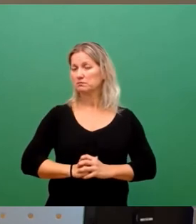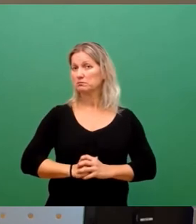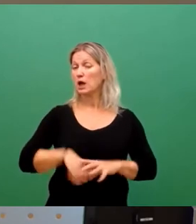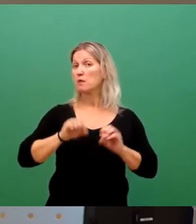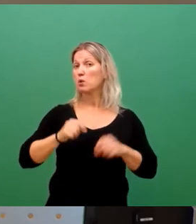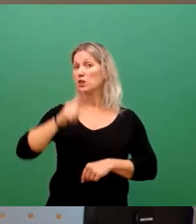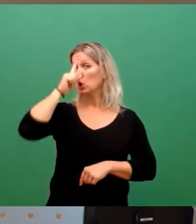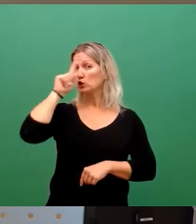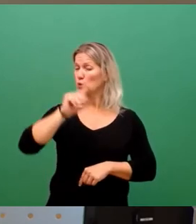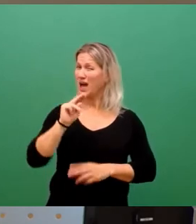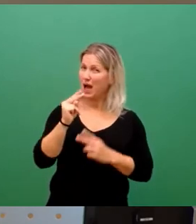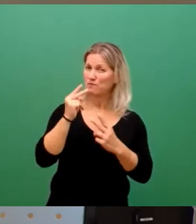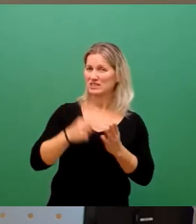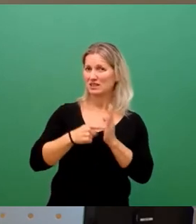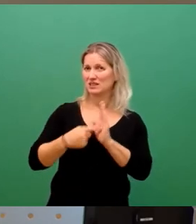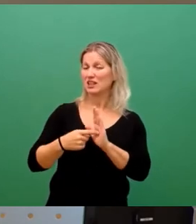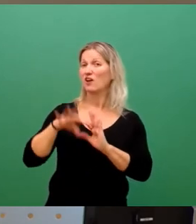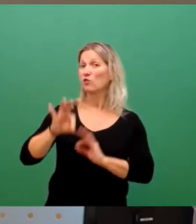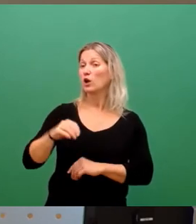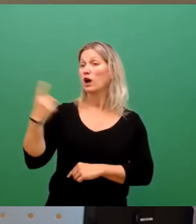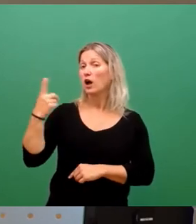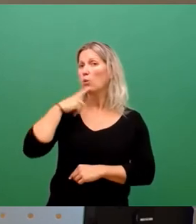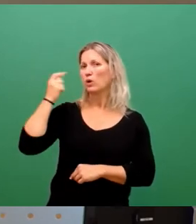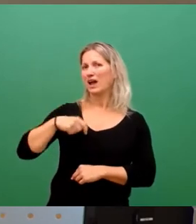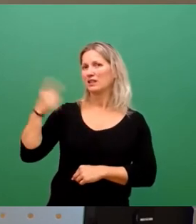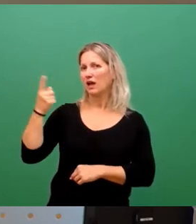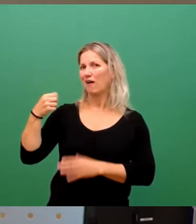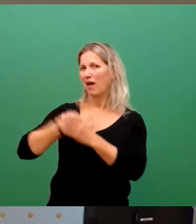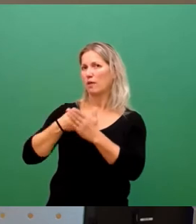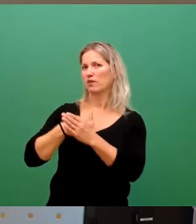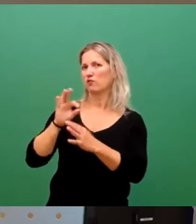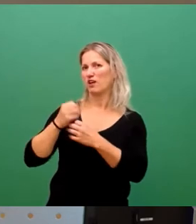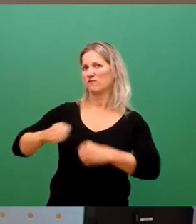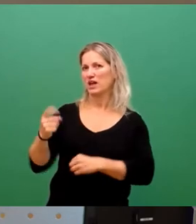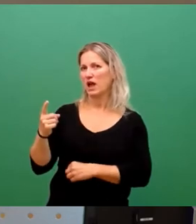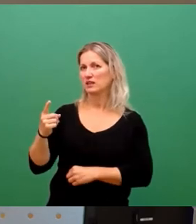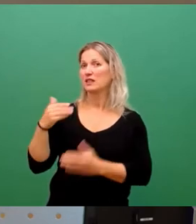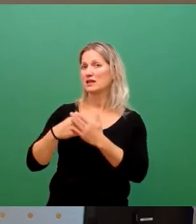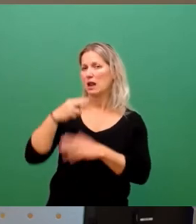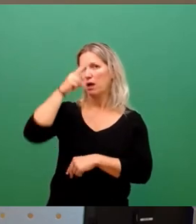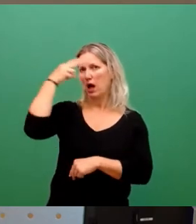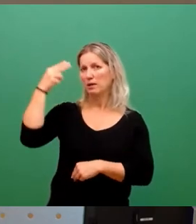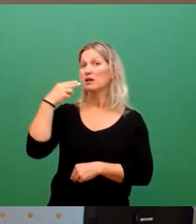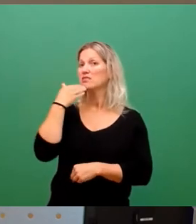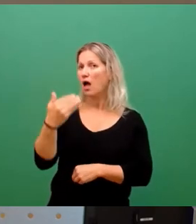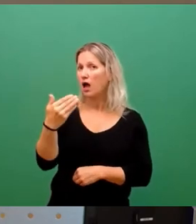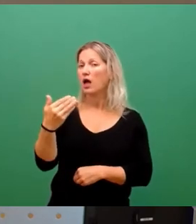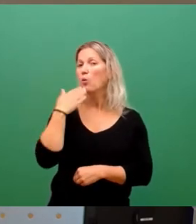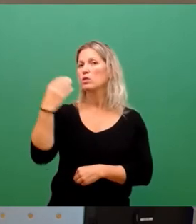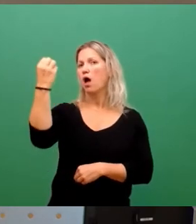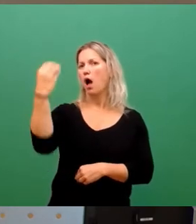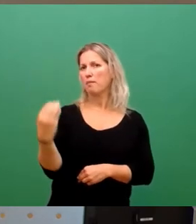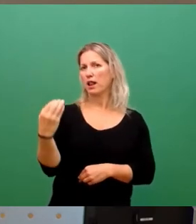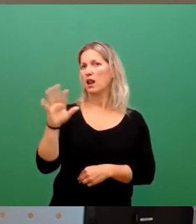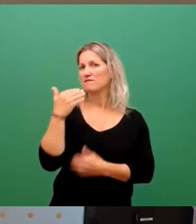Deutschlands für den ukrainischen Freiheitskampf. Deswegen sage ich ganz bewusst Danke Habeck, danke Ampel. Was